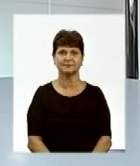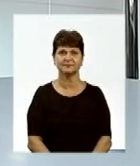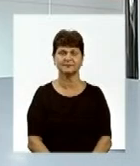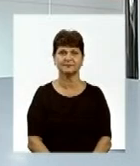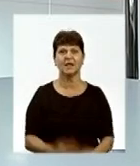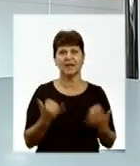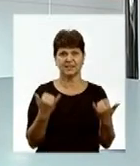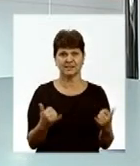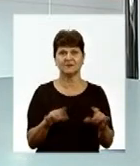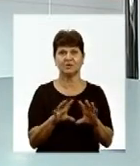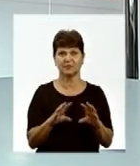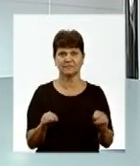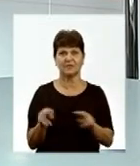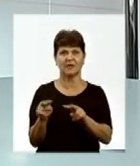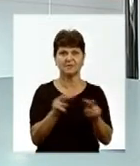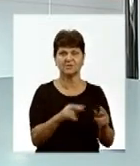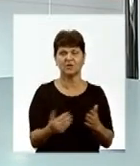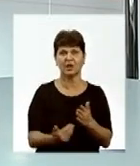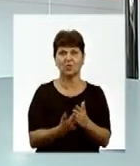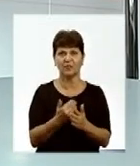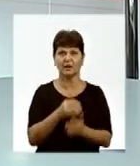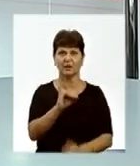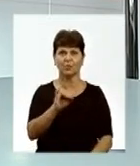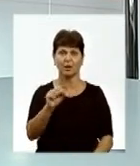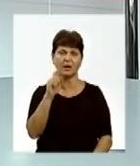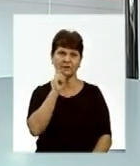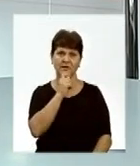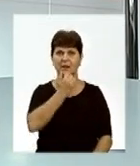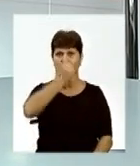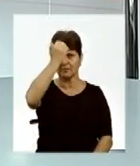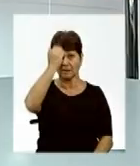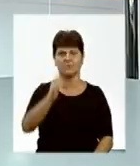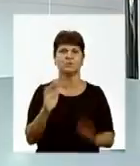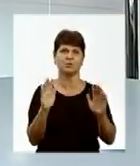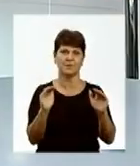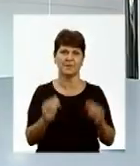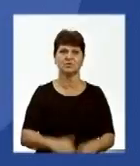На сьогодні це все. Стерте за новинами на ЮАВінеця. Я ж дякую, що дивились.